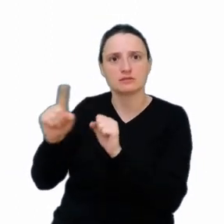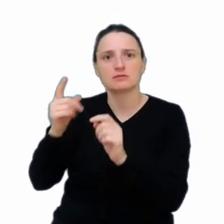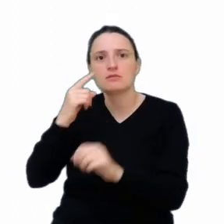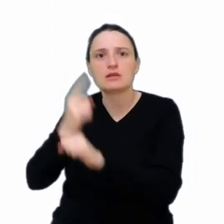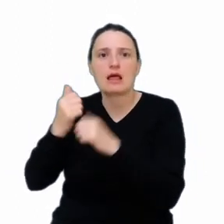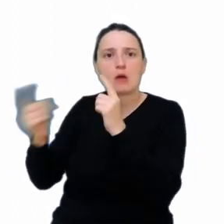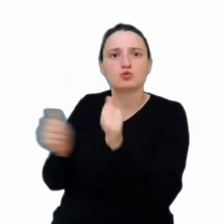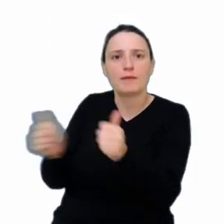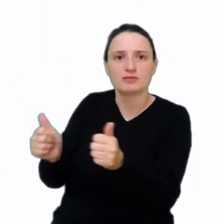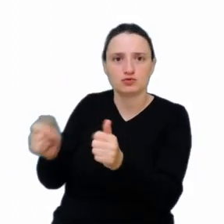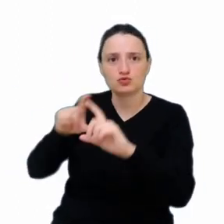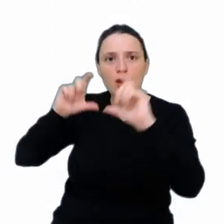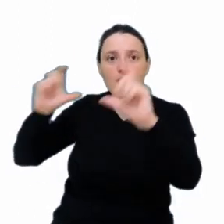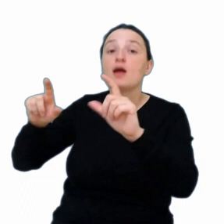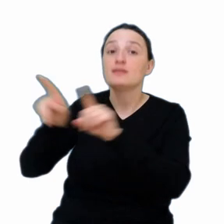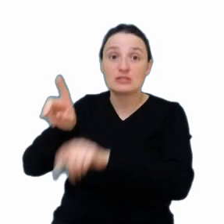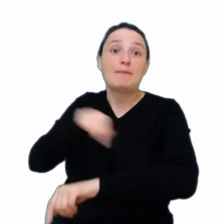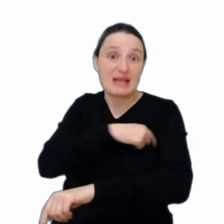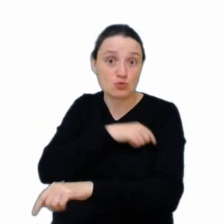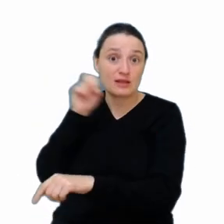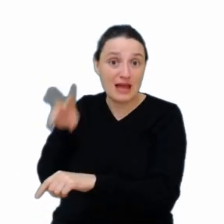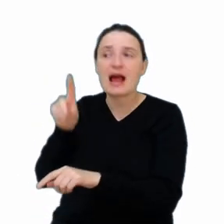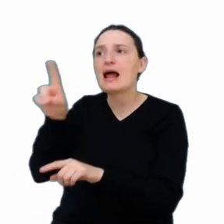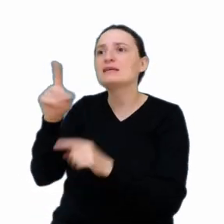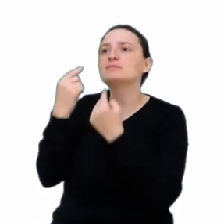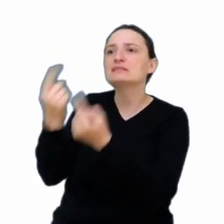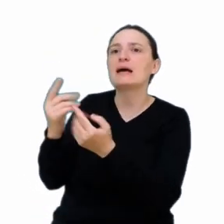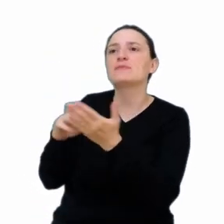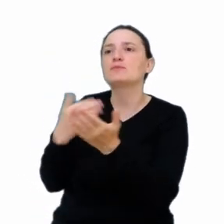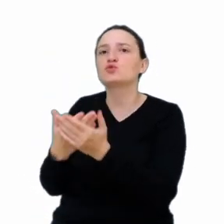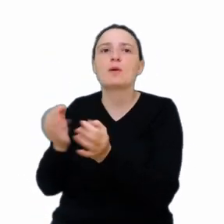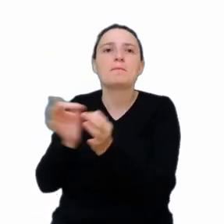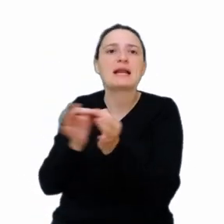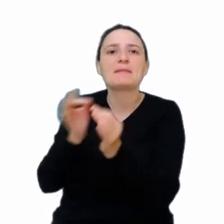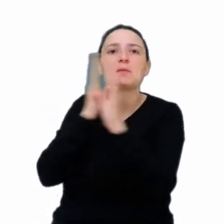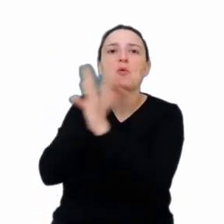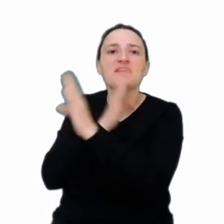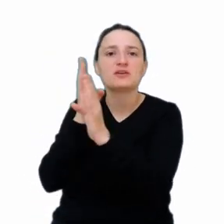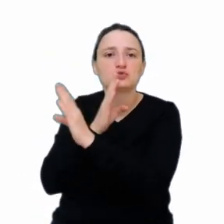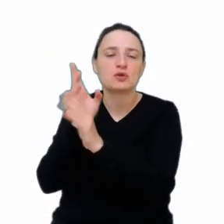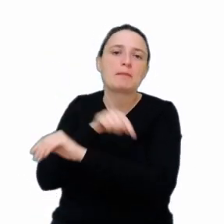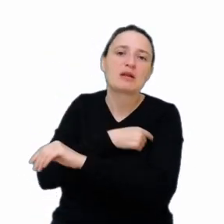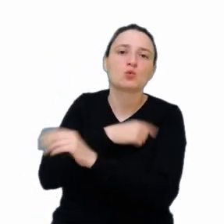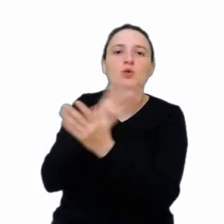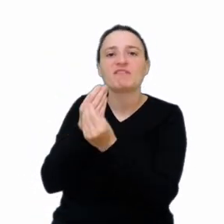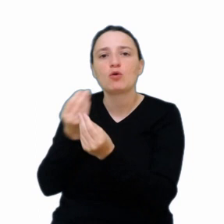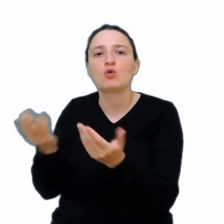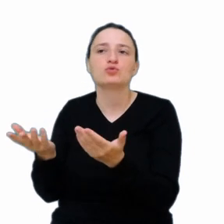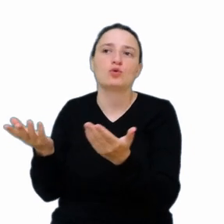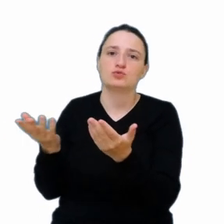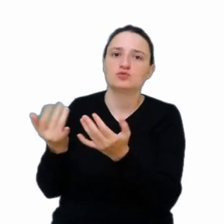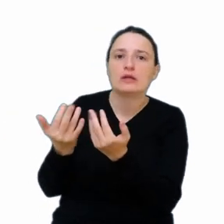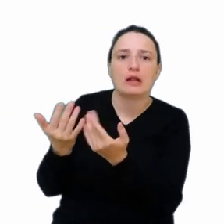to, że sam budynek za nas myśli i ustawia, czy to parametry powietrza w ogóle, czyli temperatura, wilgotność na przykład, kiedy